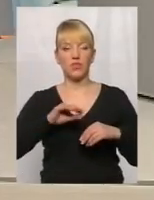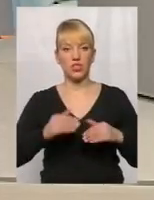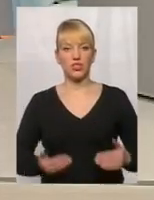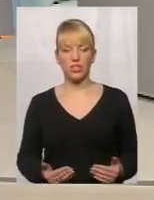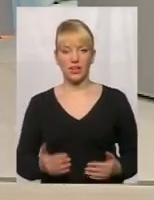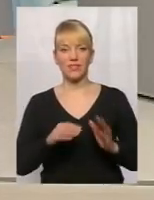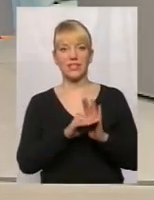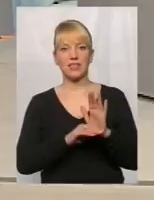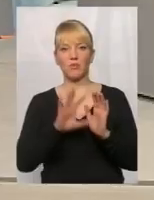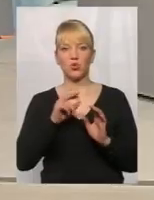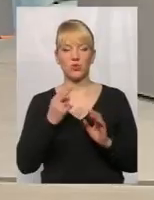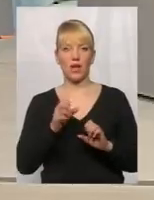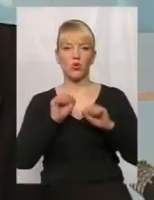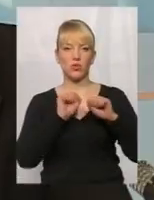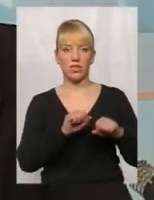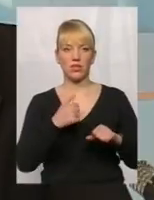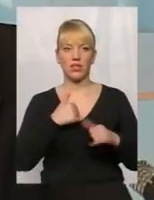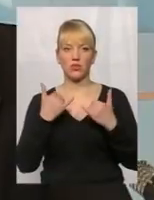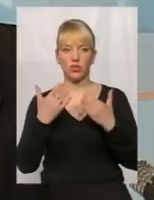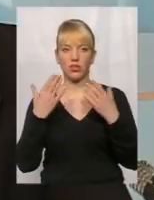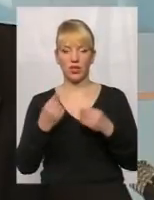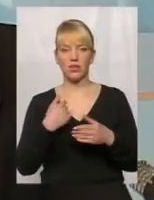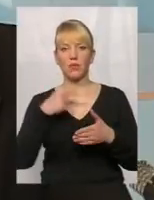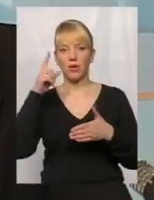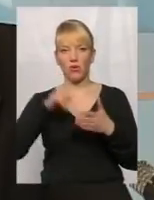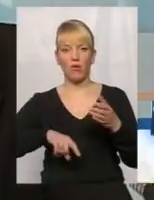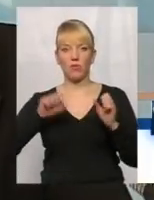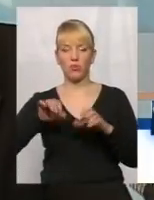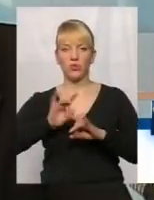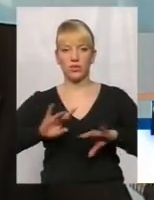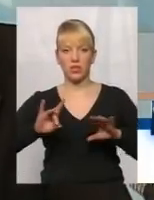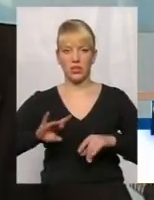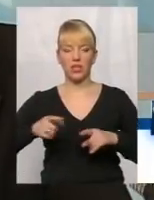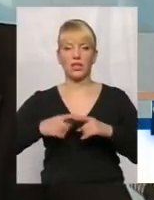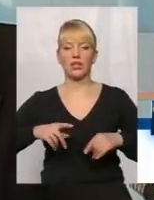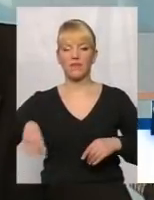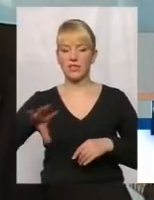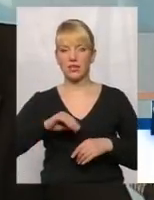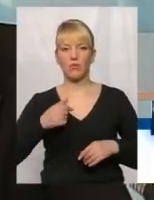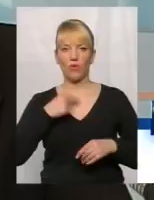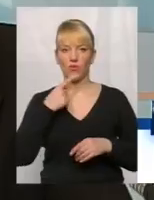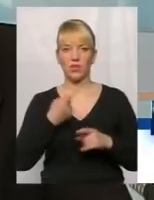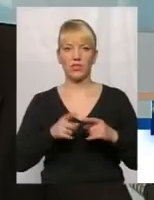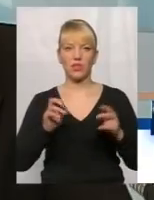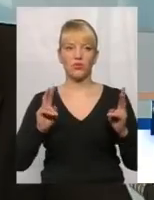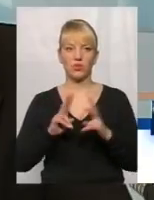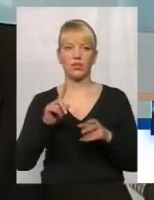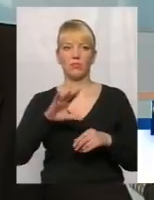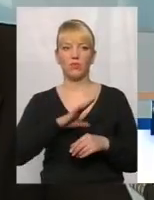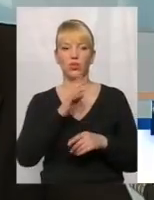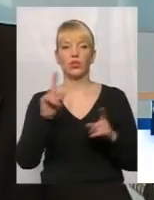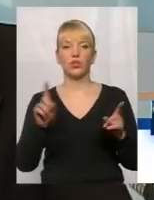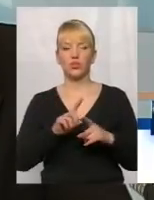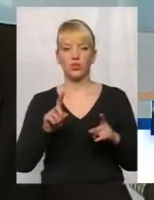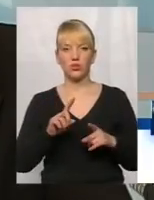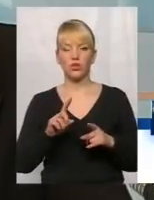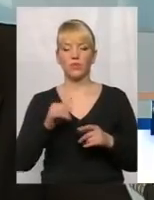соціального захисту, на сьогоднішній день я переконливо можу сказати всім, і я це говорила і на цих зустрічах, які в нас відбулися, що сьогодні